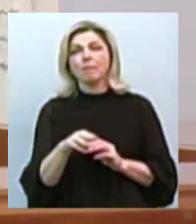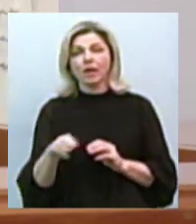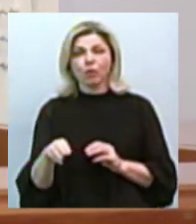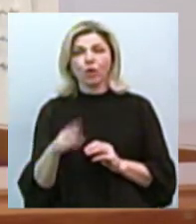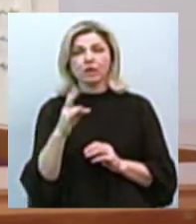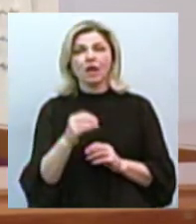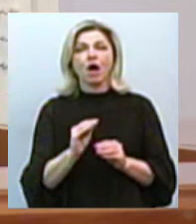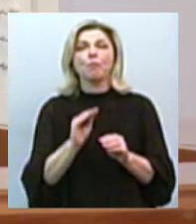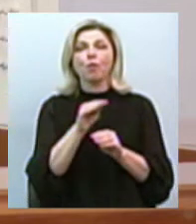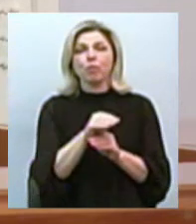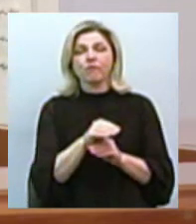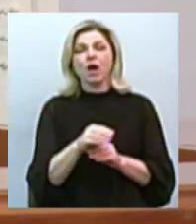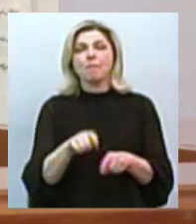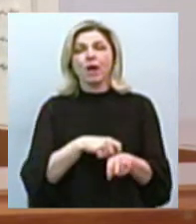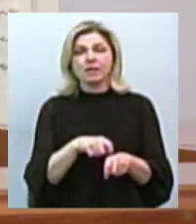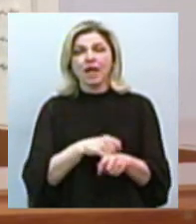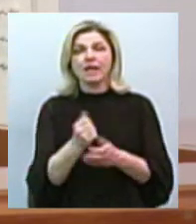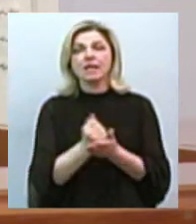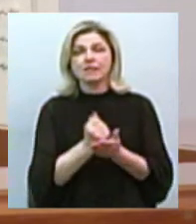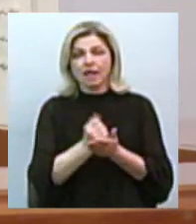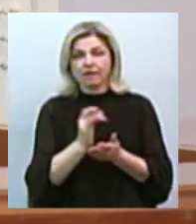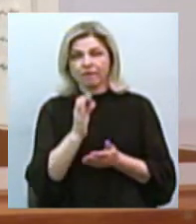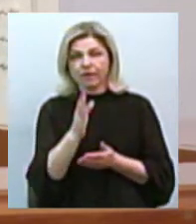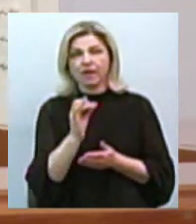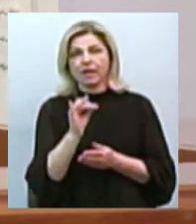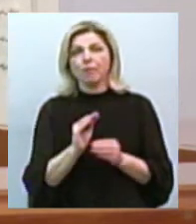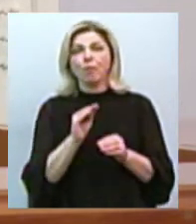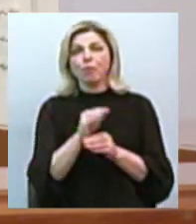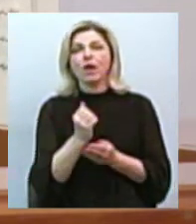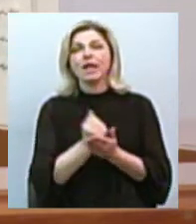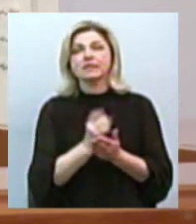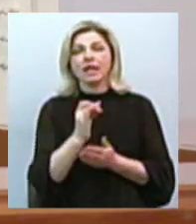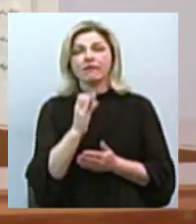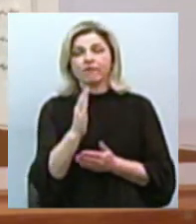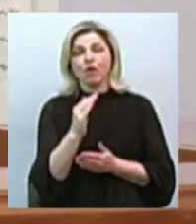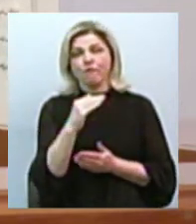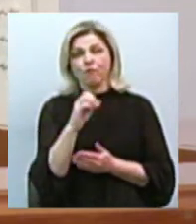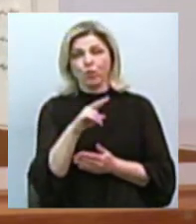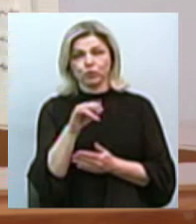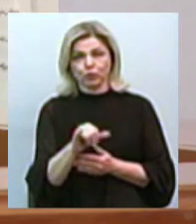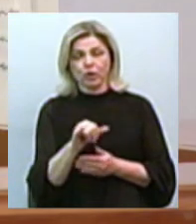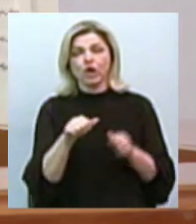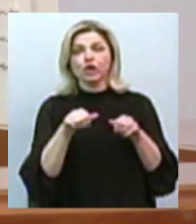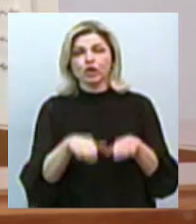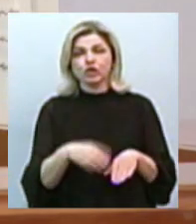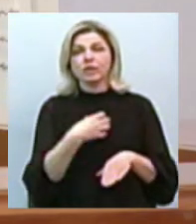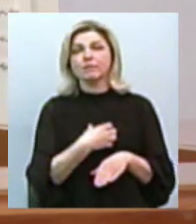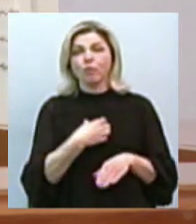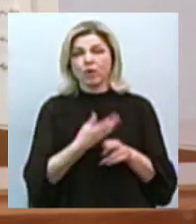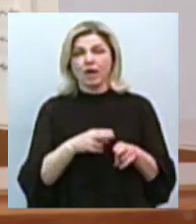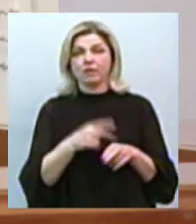поповнення матеріального резерву та 5 мільйонів на поповнення резервного фонду. Вирішенням виконкому сьогодні це